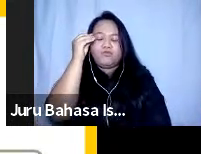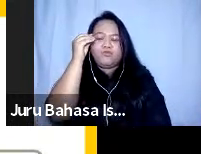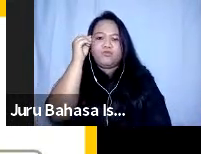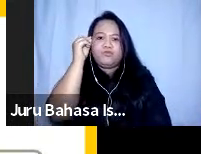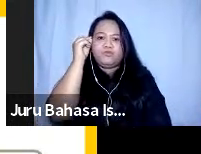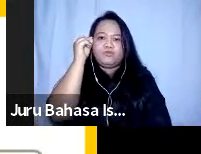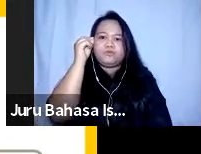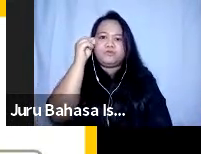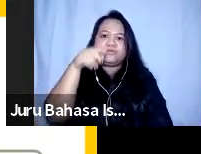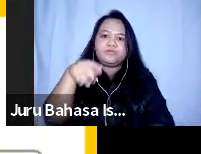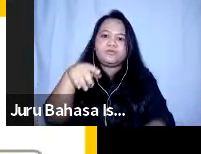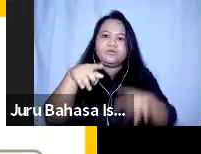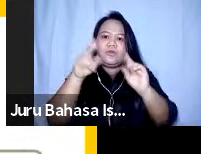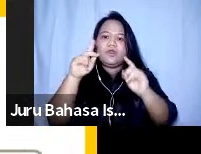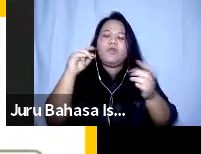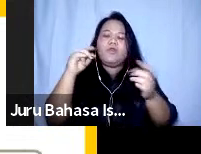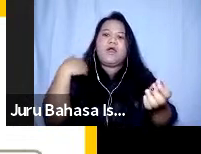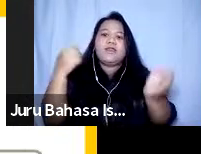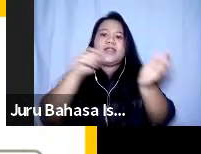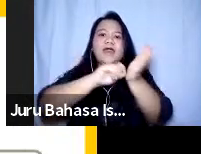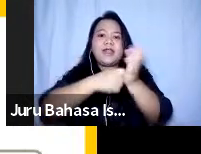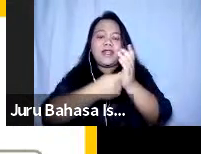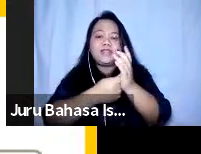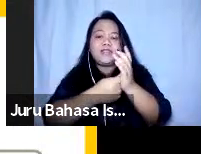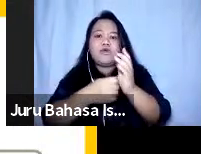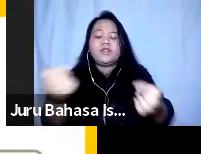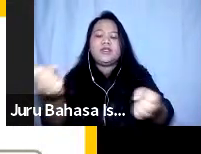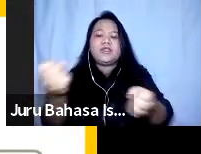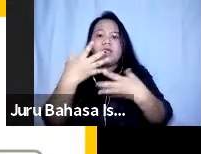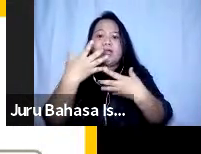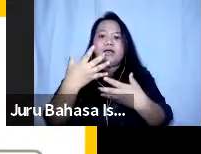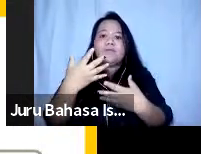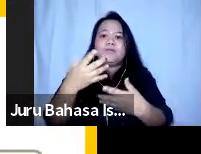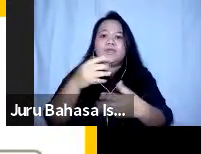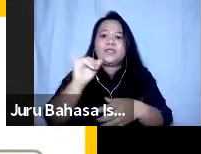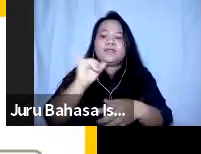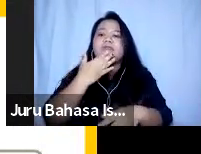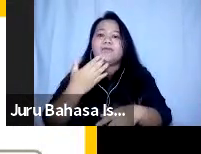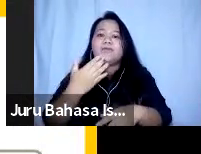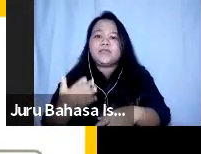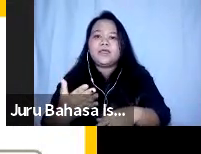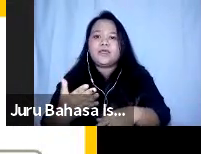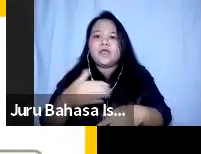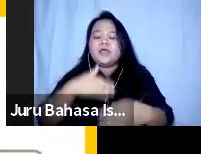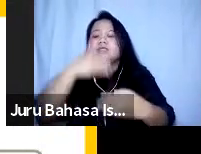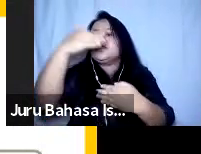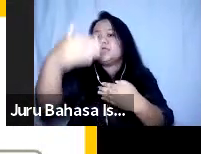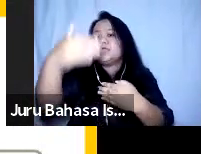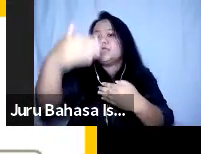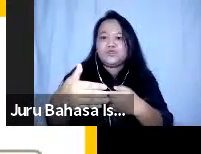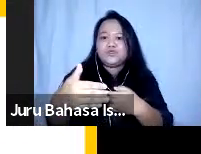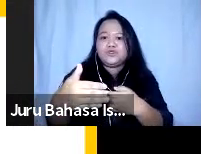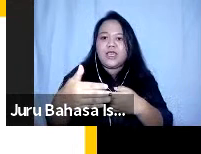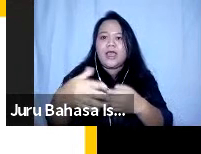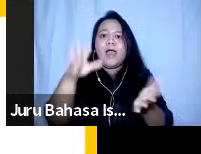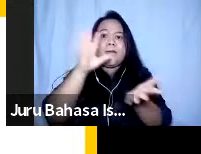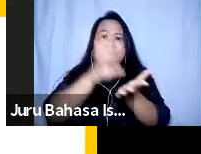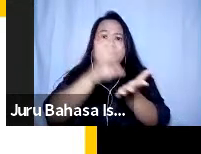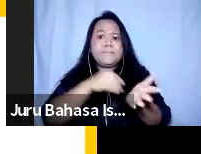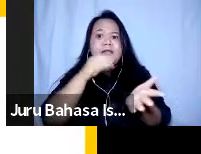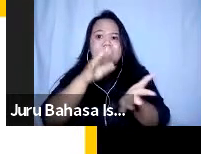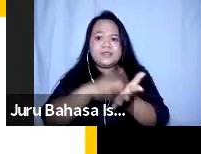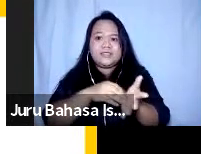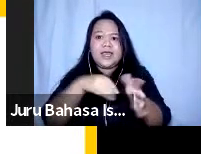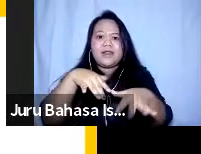ketika ada respon pastinya kita tanggapi sebagaimana yang biasanya selanjutnya kita akan belajar Bapak